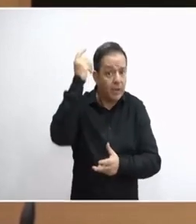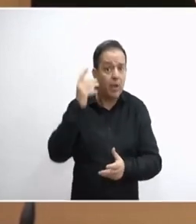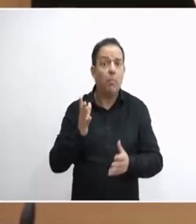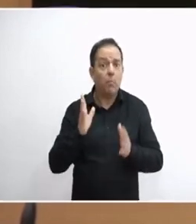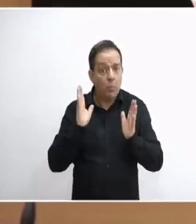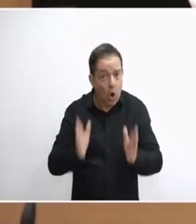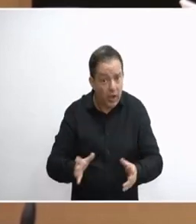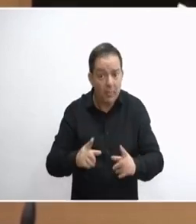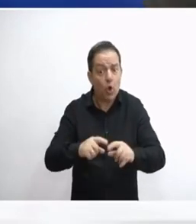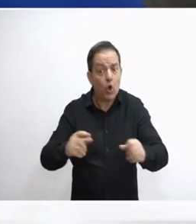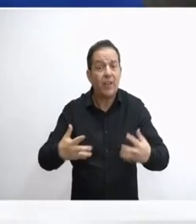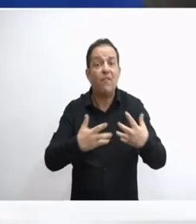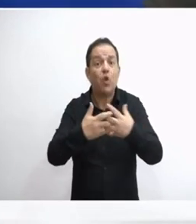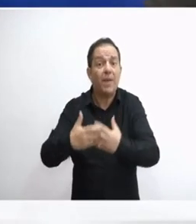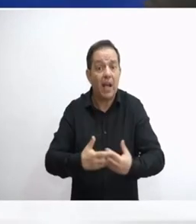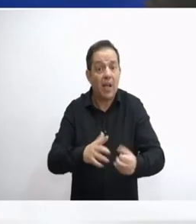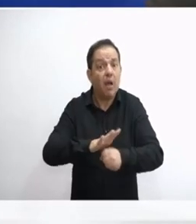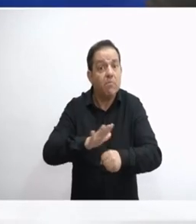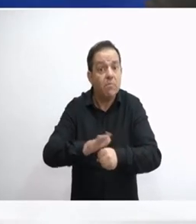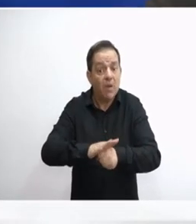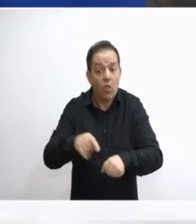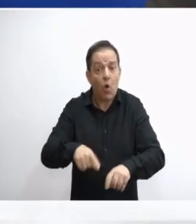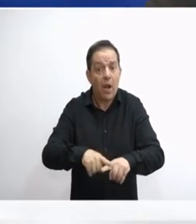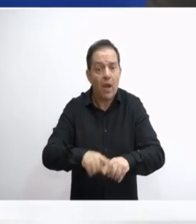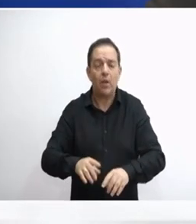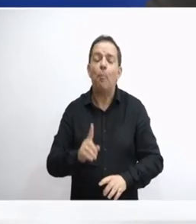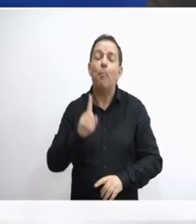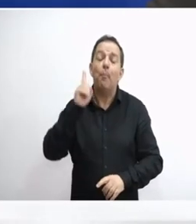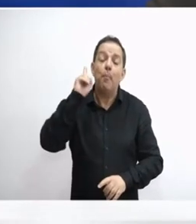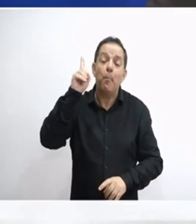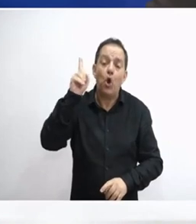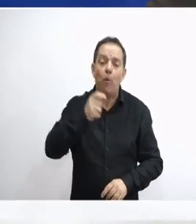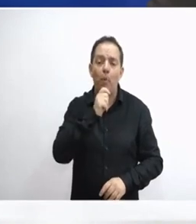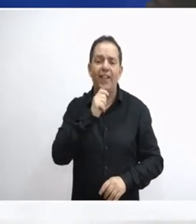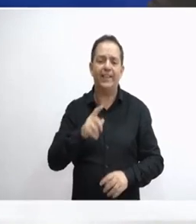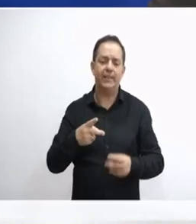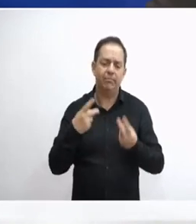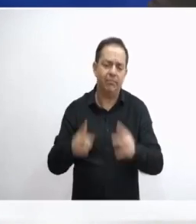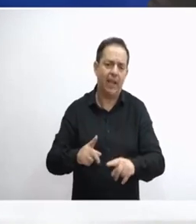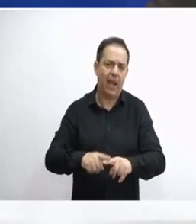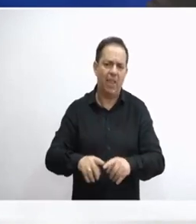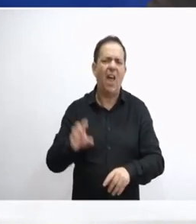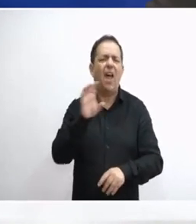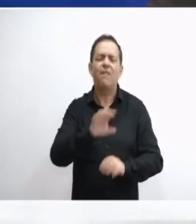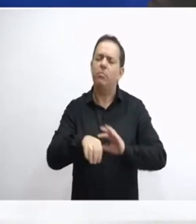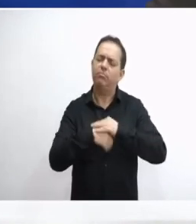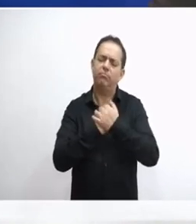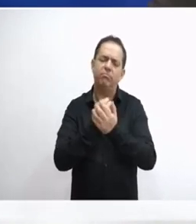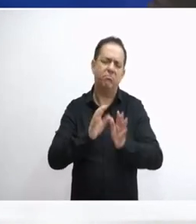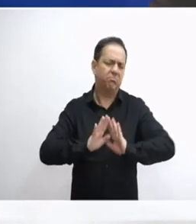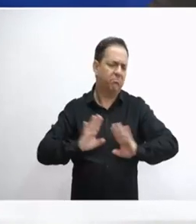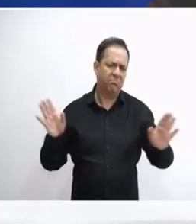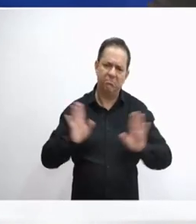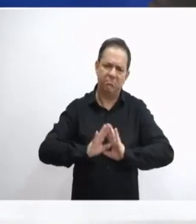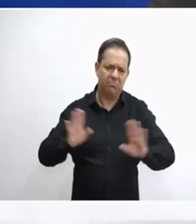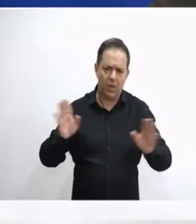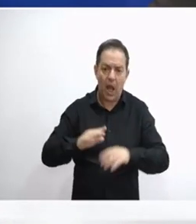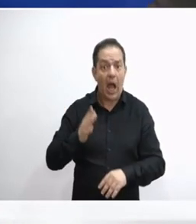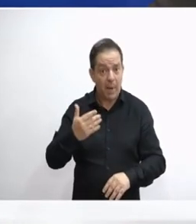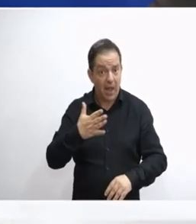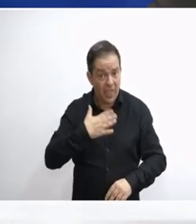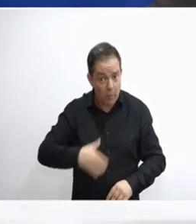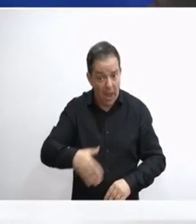επάρκεια. Μόνο από την εσωτερική πολιτική εξαρτάται στη χώρα μας και όχι από την Ευρώπη. Καμία Ευρώπη δεν θα μας βάλει stop αν